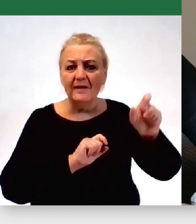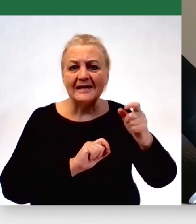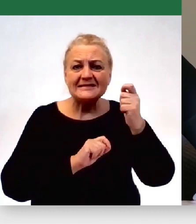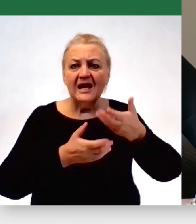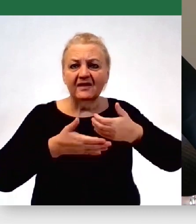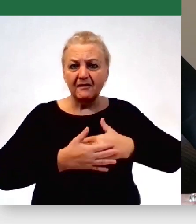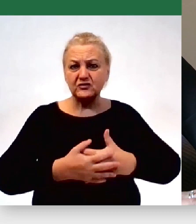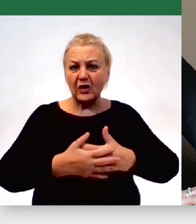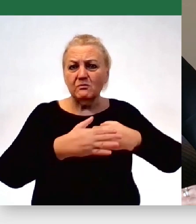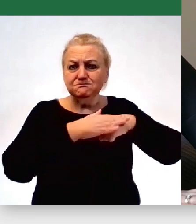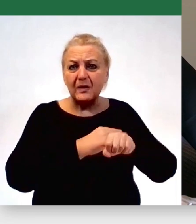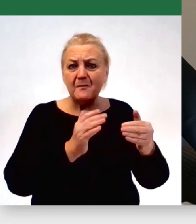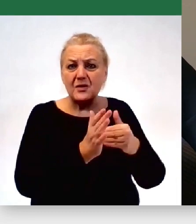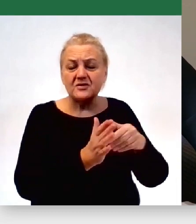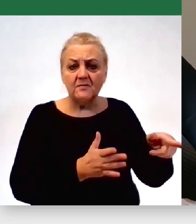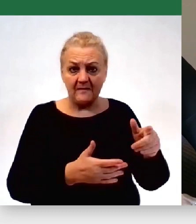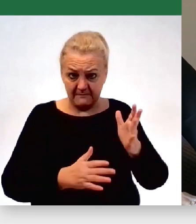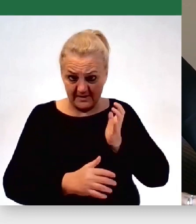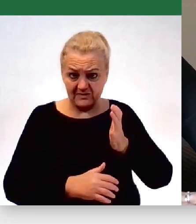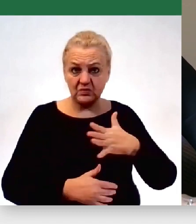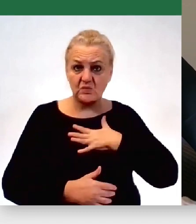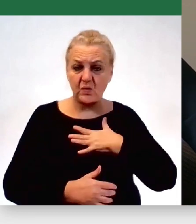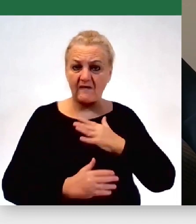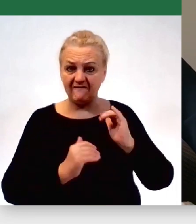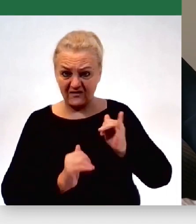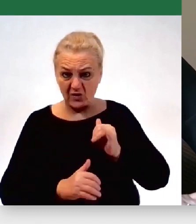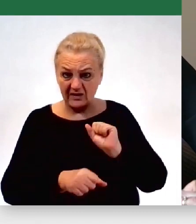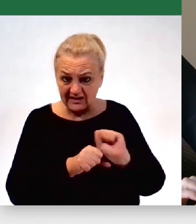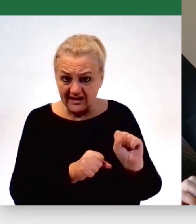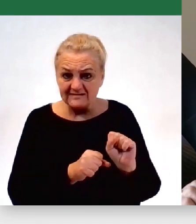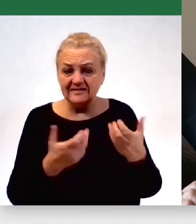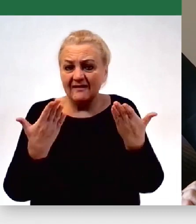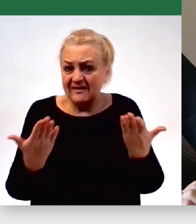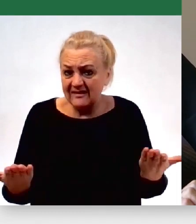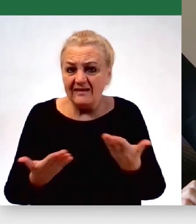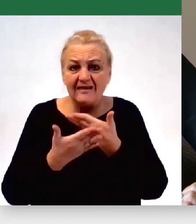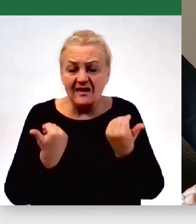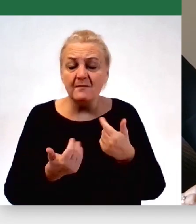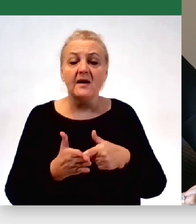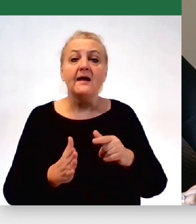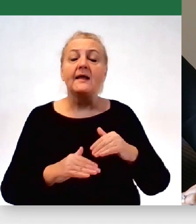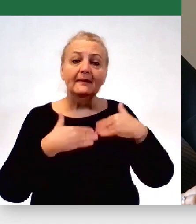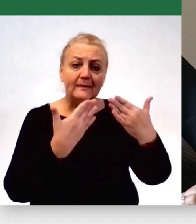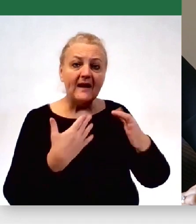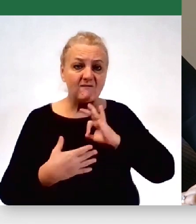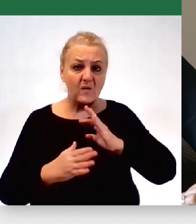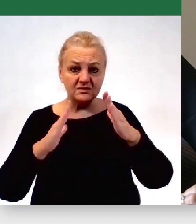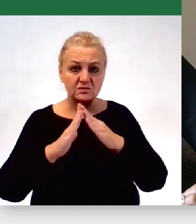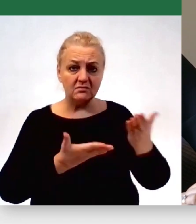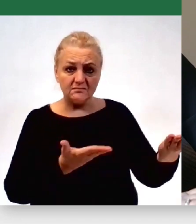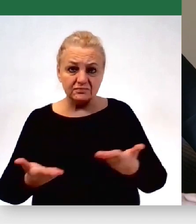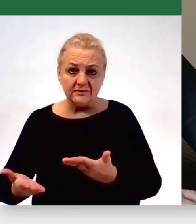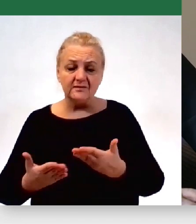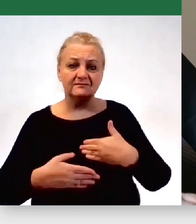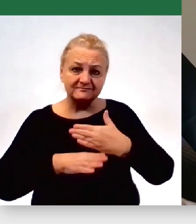urodzić, będzie się czuła bezpiecznie i komfortowo? Nie. Natomiast w momencie, kiedy dajemy swój dach nad głową i dzielimy się